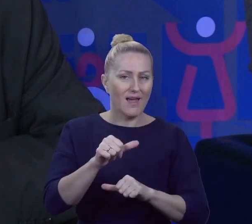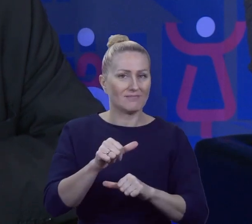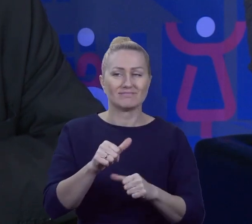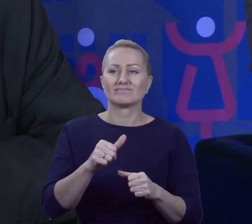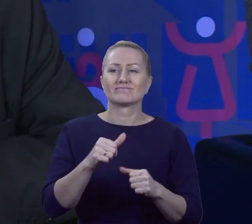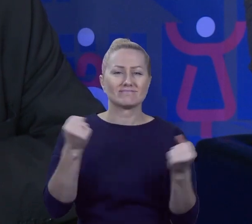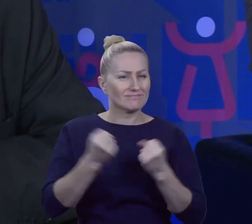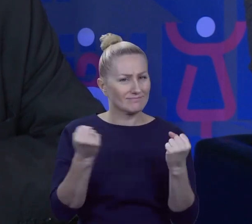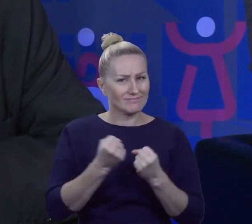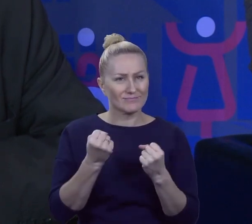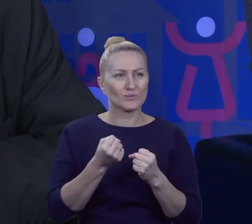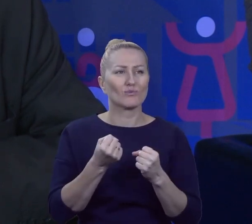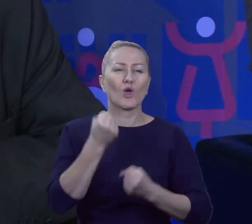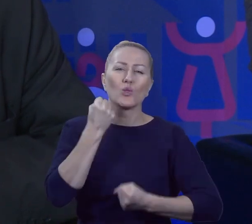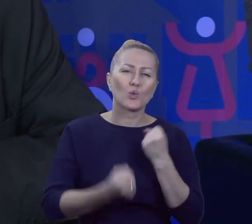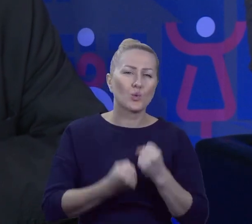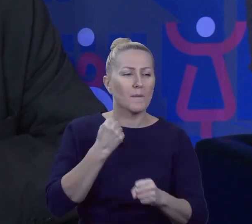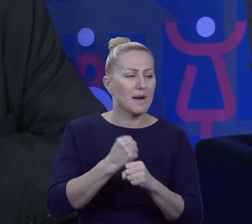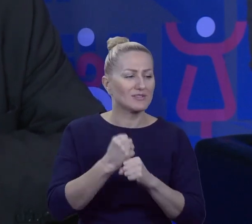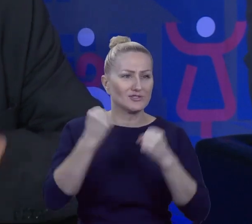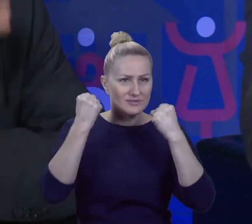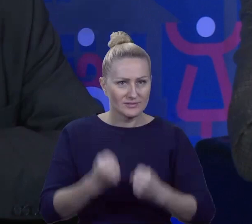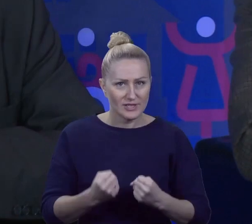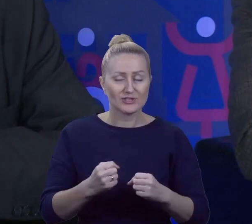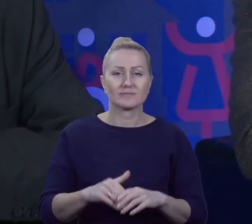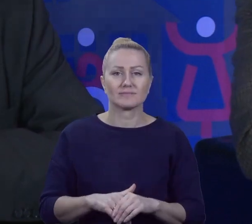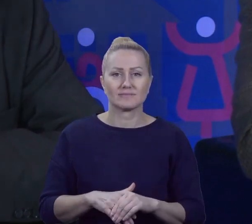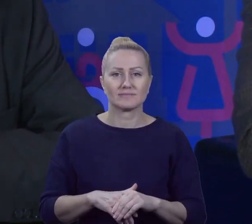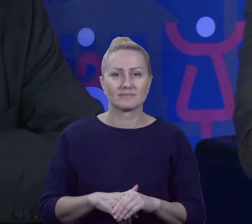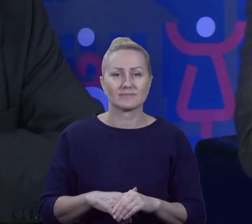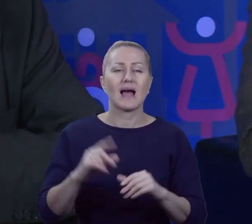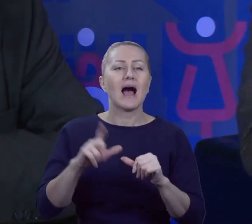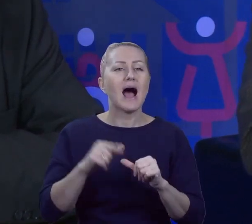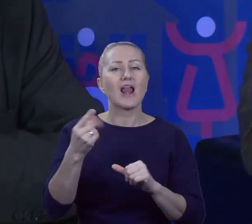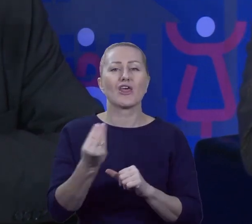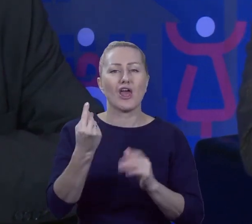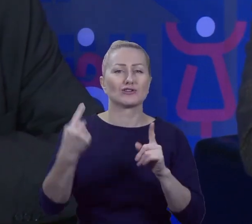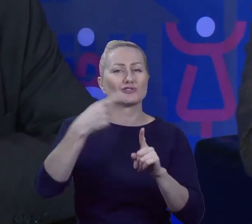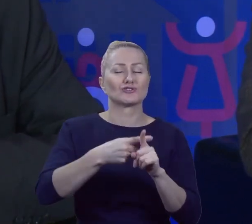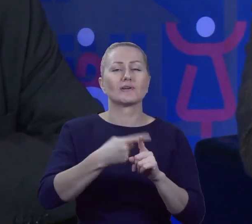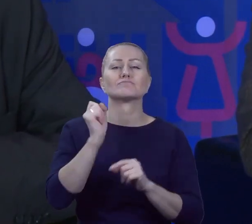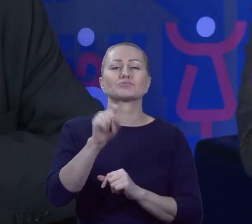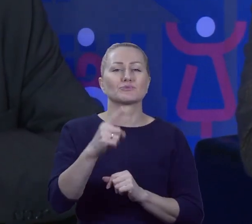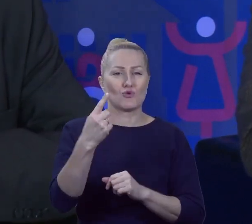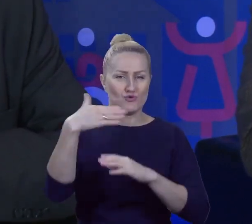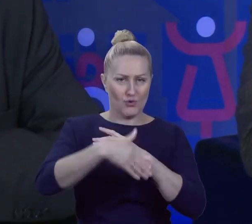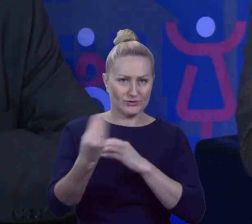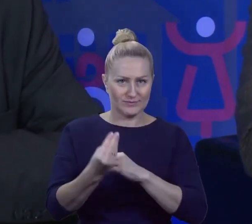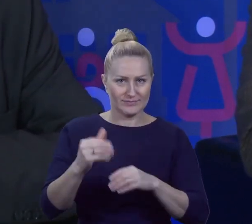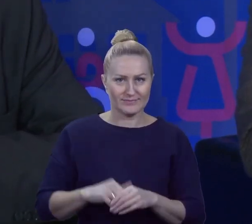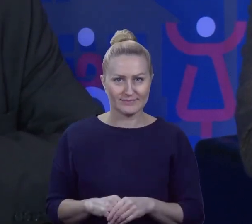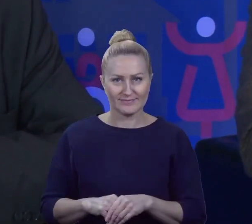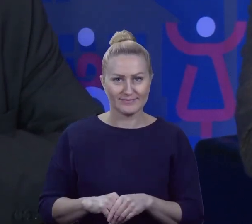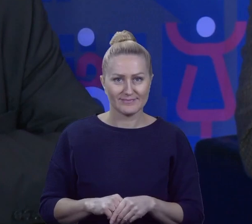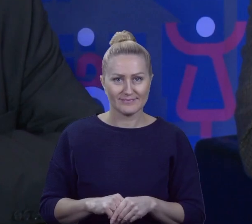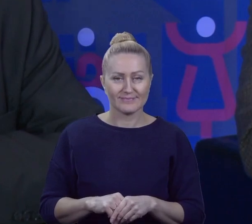dosyć trudnej, ciężkiej służby. Ale jeszcze na koniec pół zdania, kochani, to jak